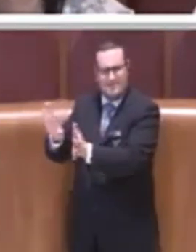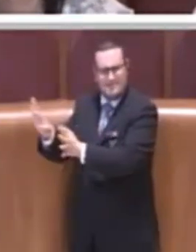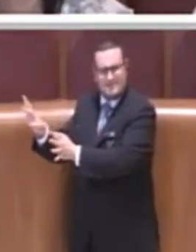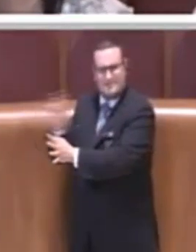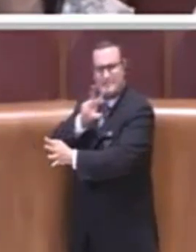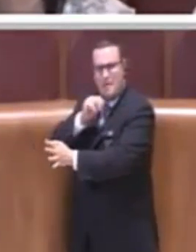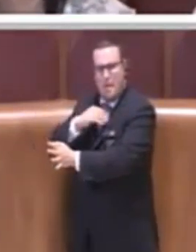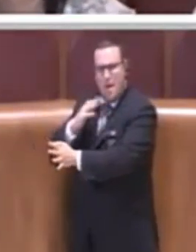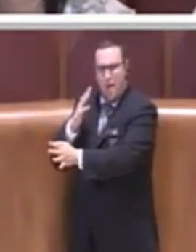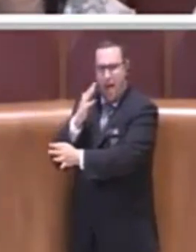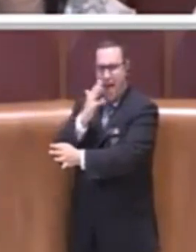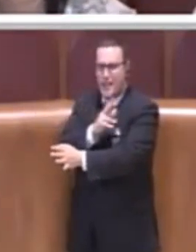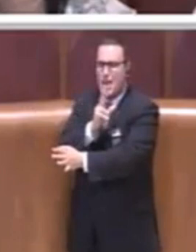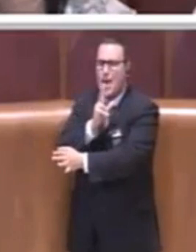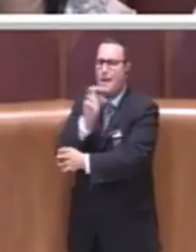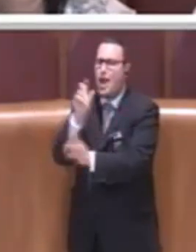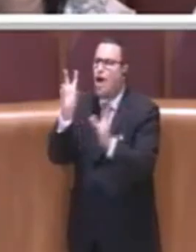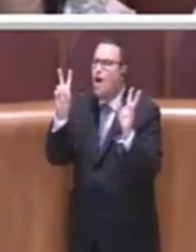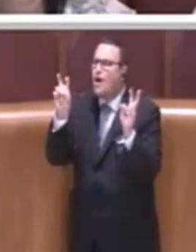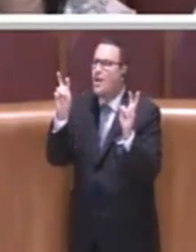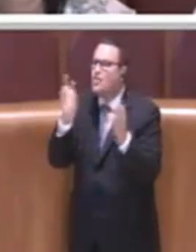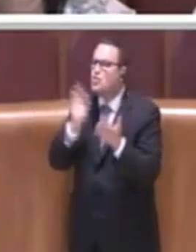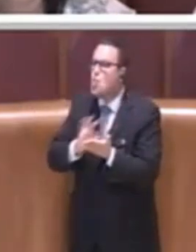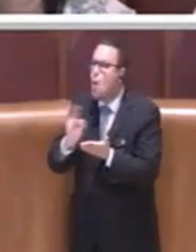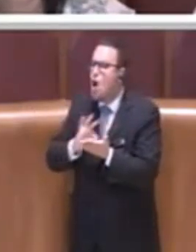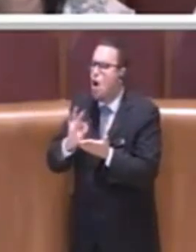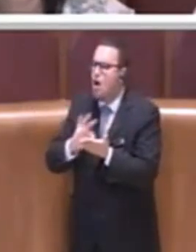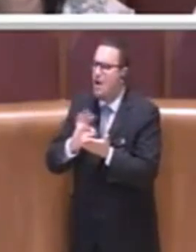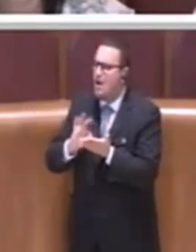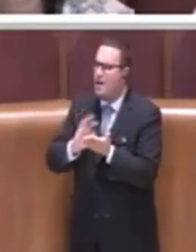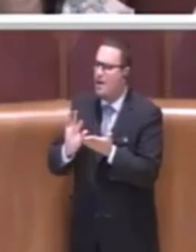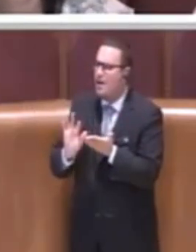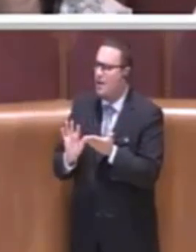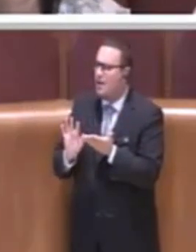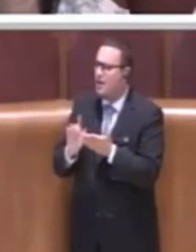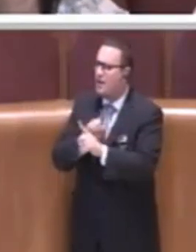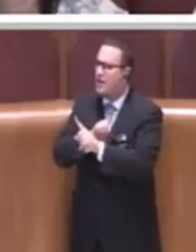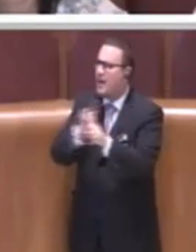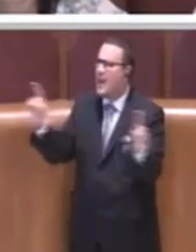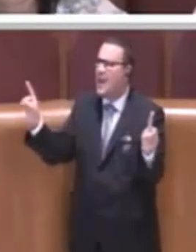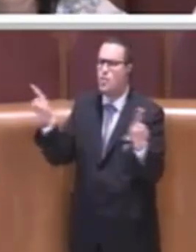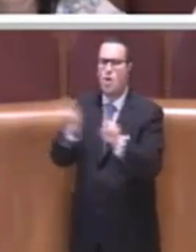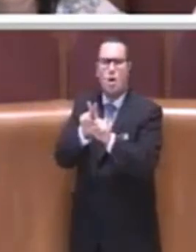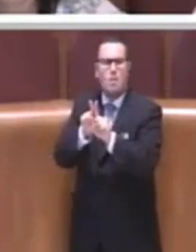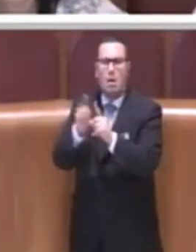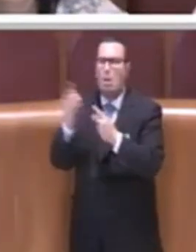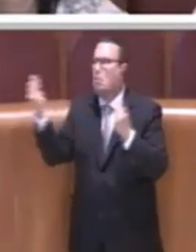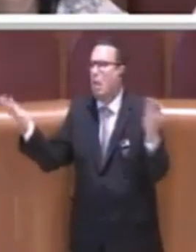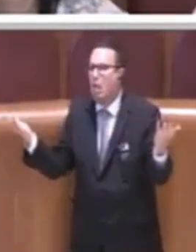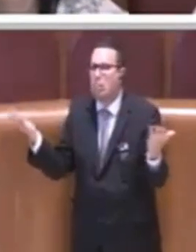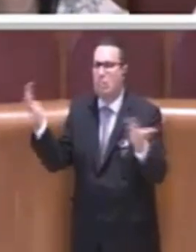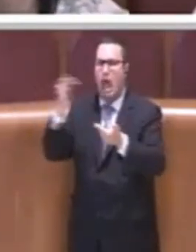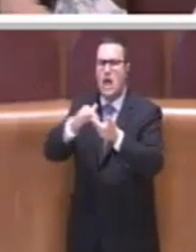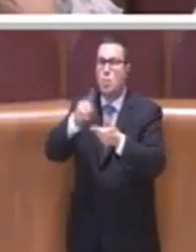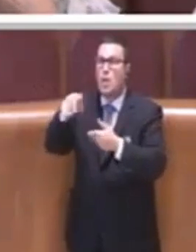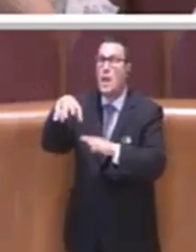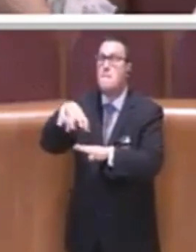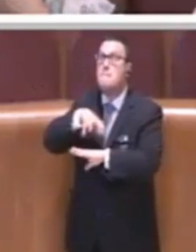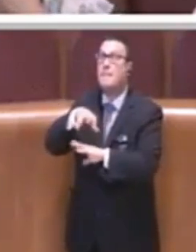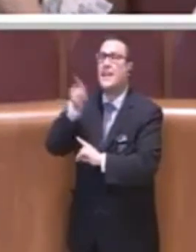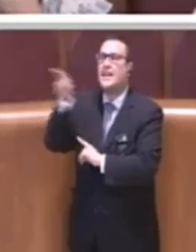che riguarda la scuola, dove nessun ente, nemmeno il ministero, può